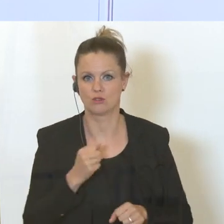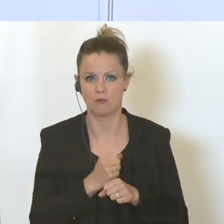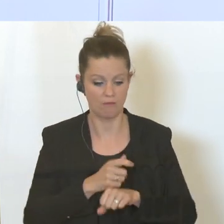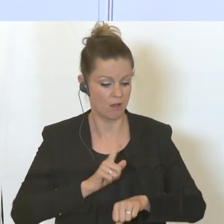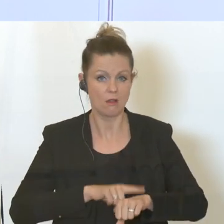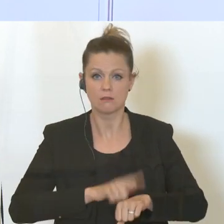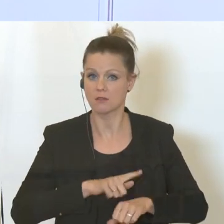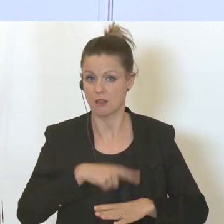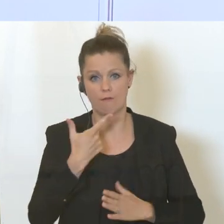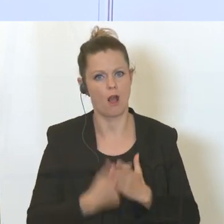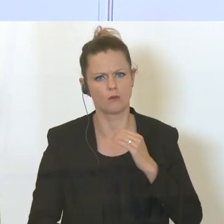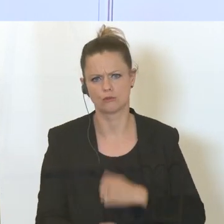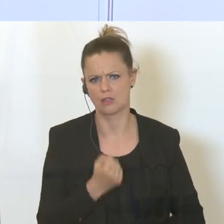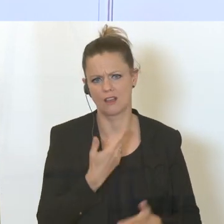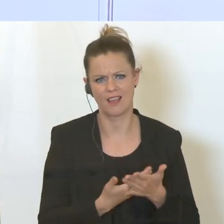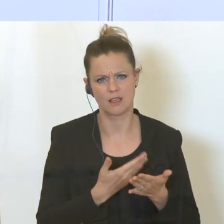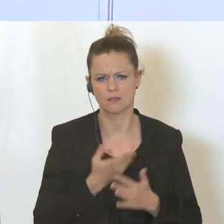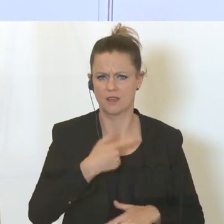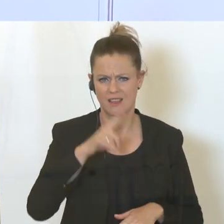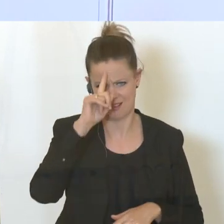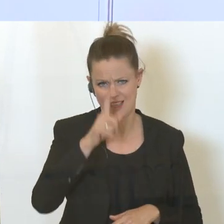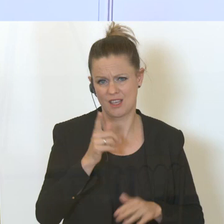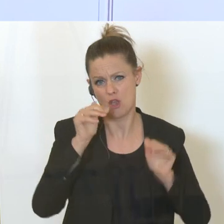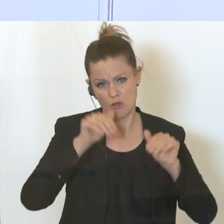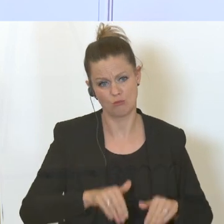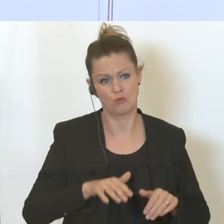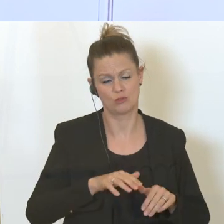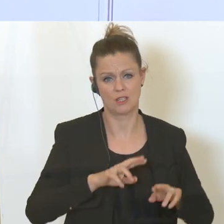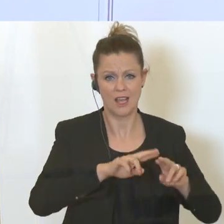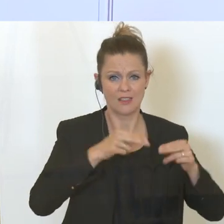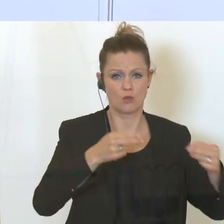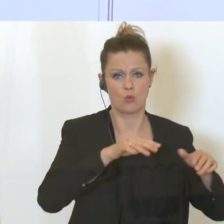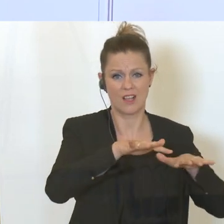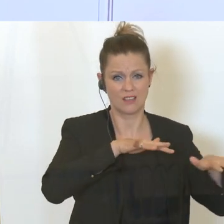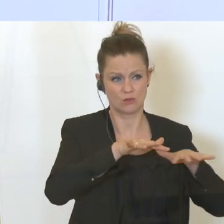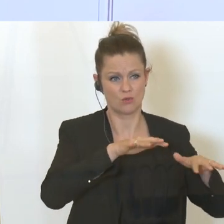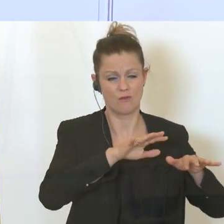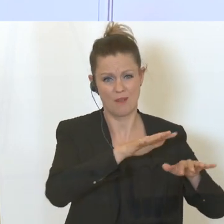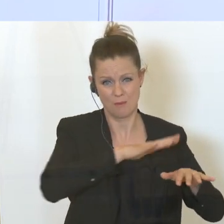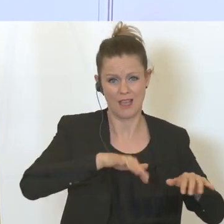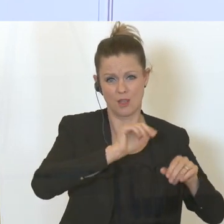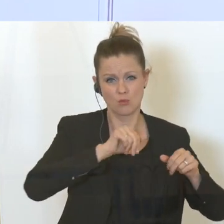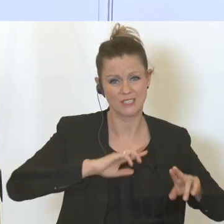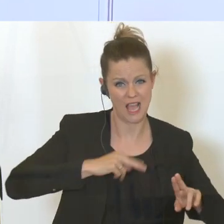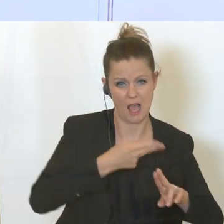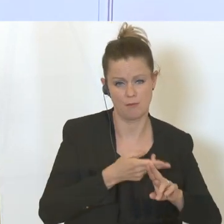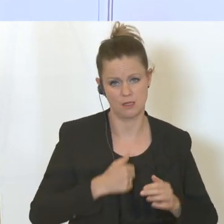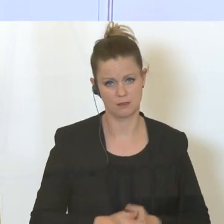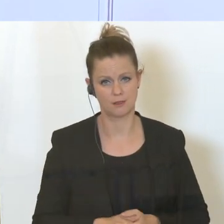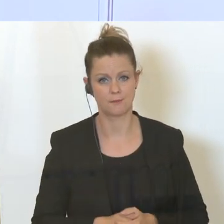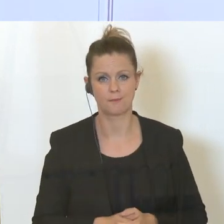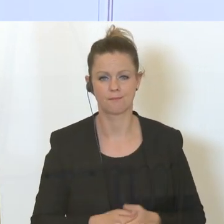wir Zeit und ich glaube es ist angemessen hier, dass auch den Bereich der Naturkatastrophen anzupassen. Eine weitere